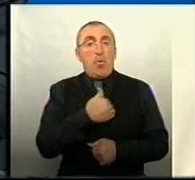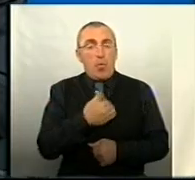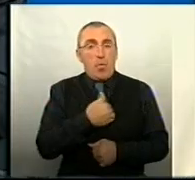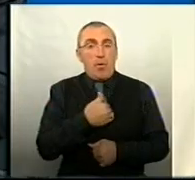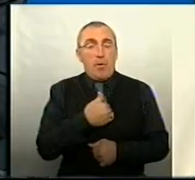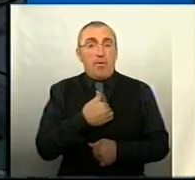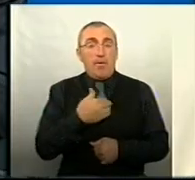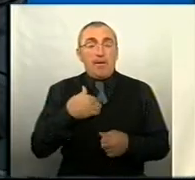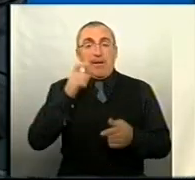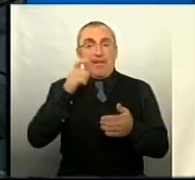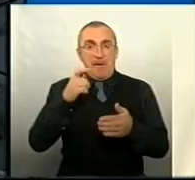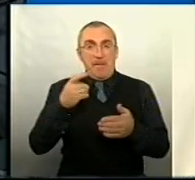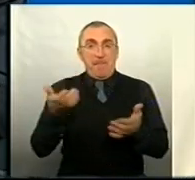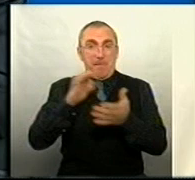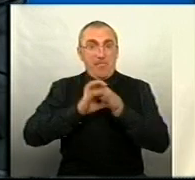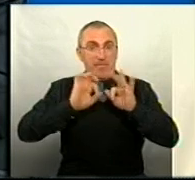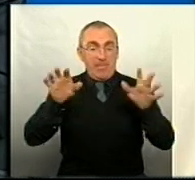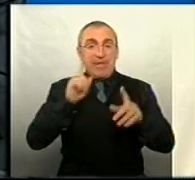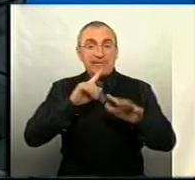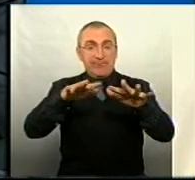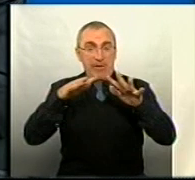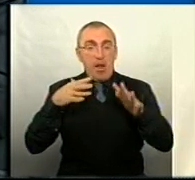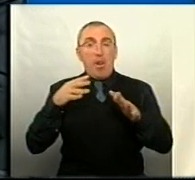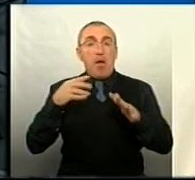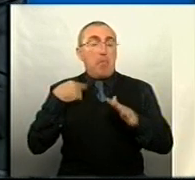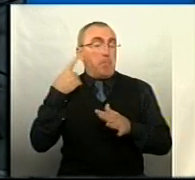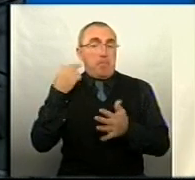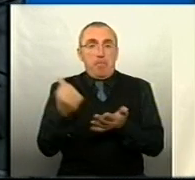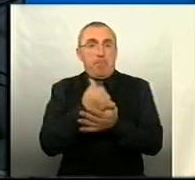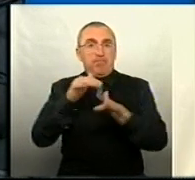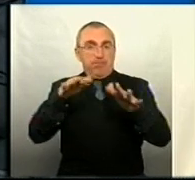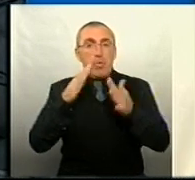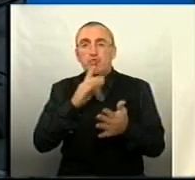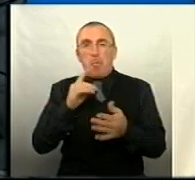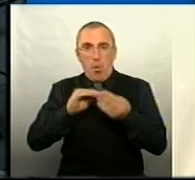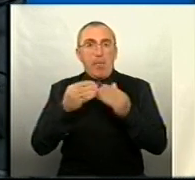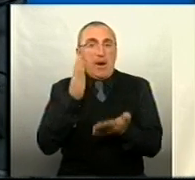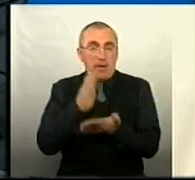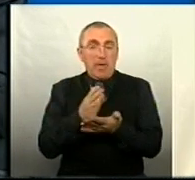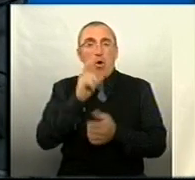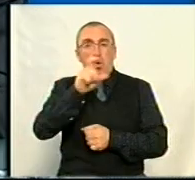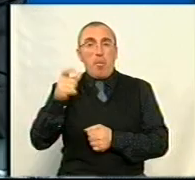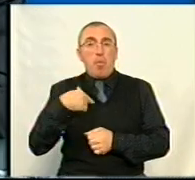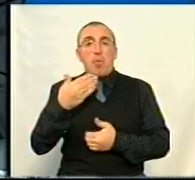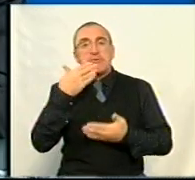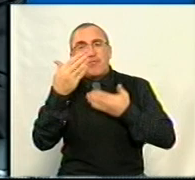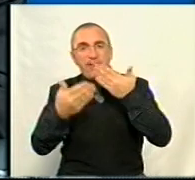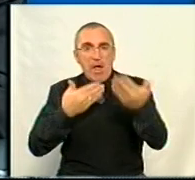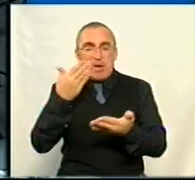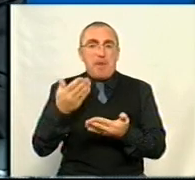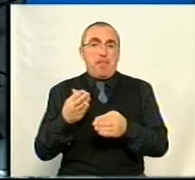в день представлення з зали про те, що ця проблема існує. Про це говорили і громадяни, які зі зверненнями